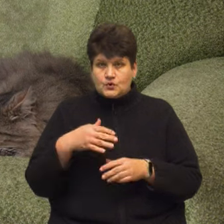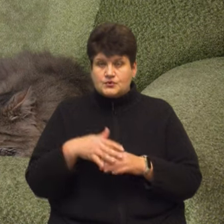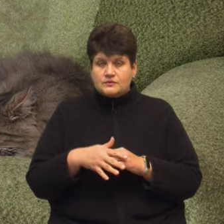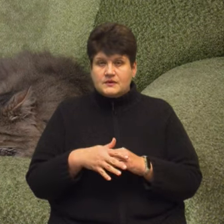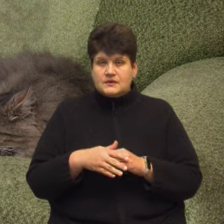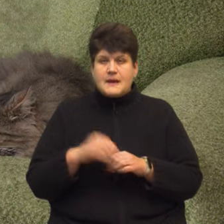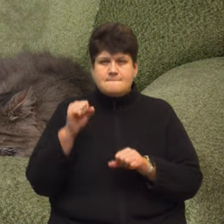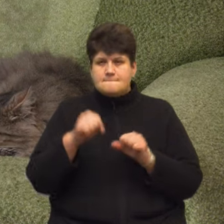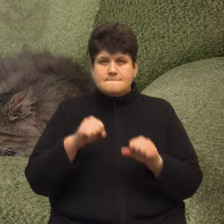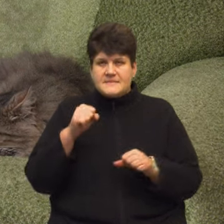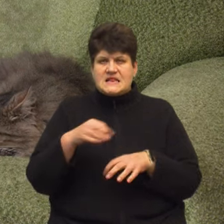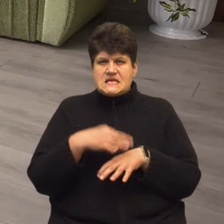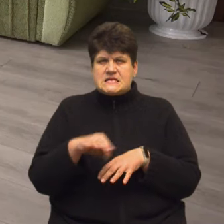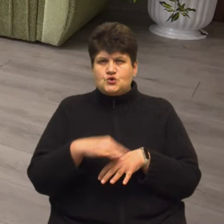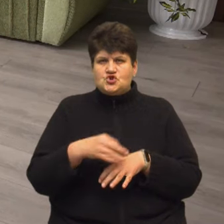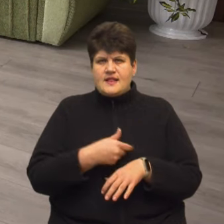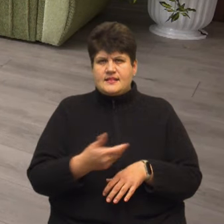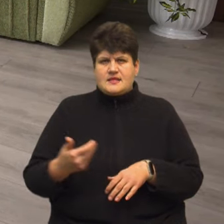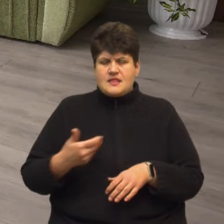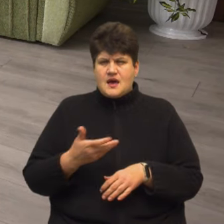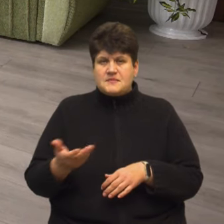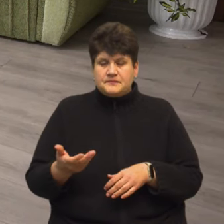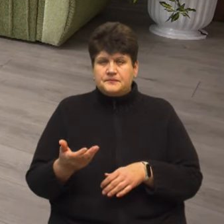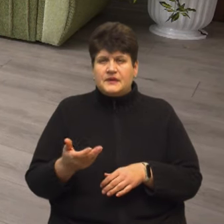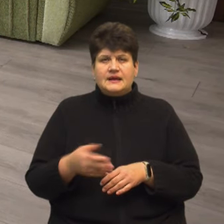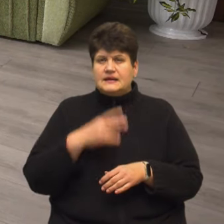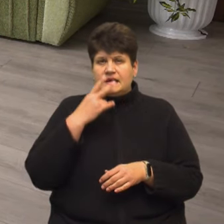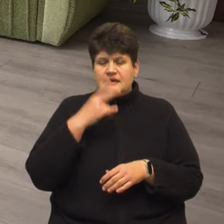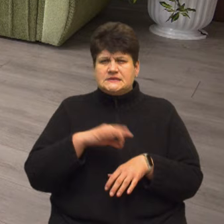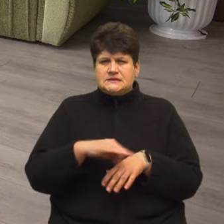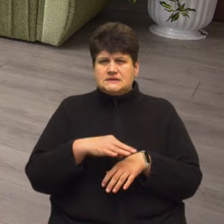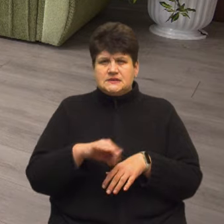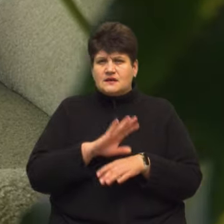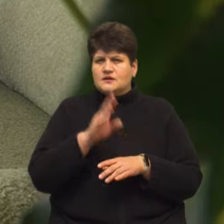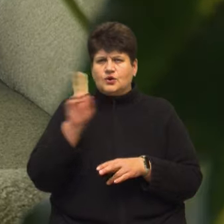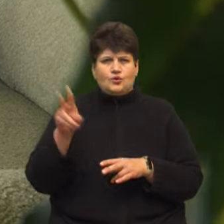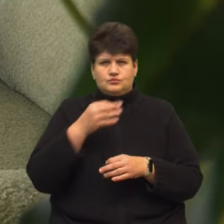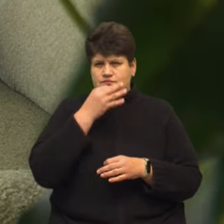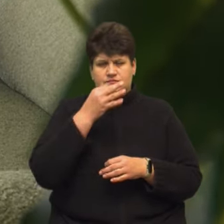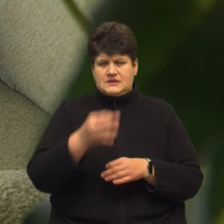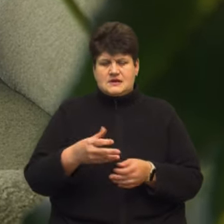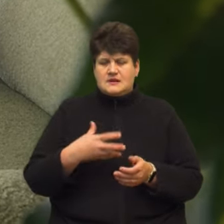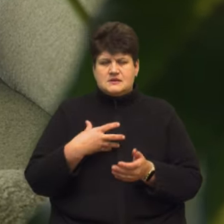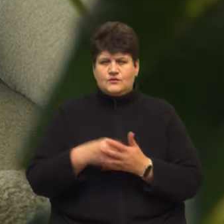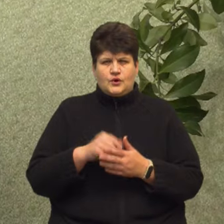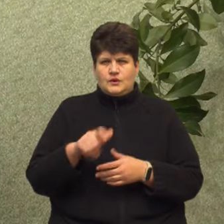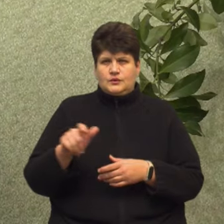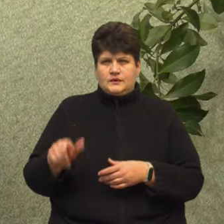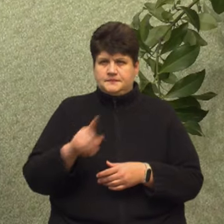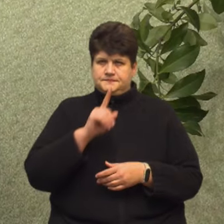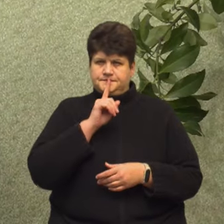так біли, і так все знущали над нами. Незважаючи на тортури, не видала нікого зі своїх, каже Ганна Самотіс.